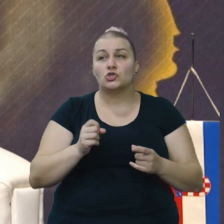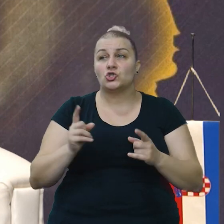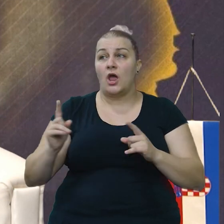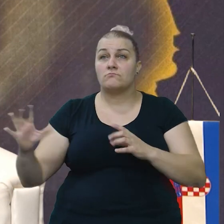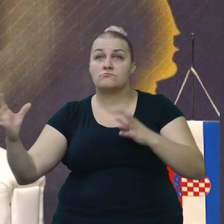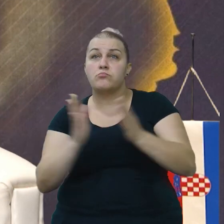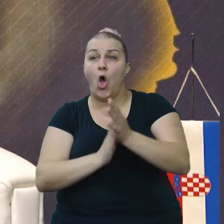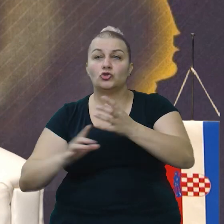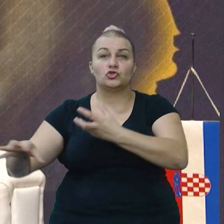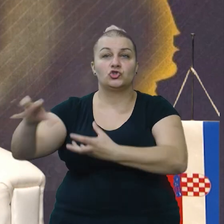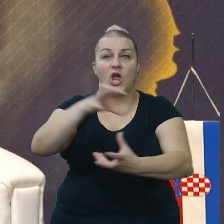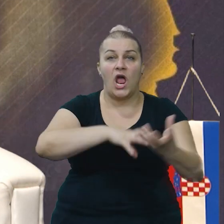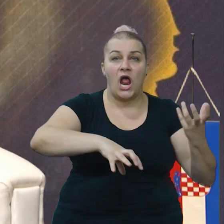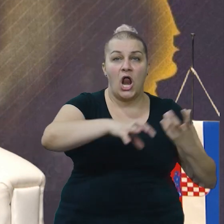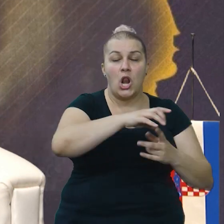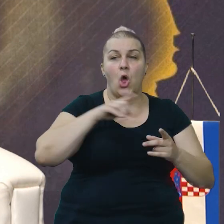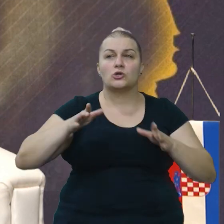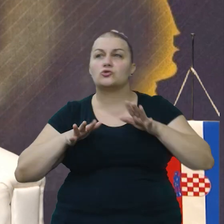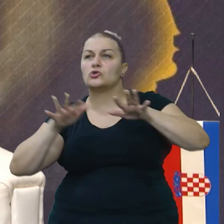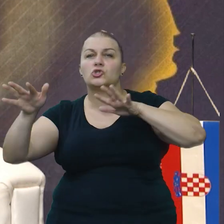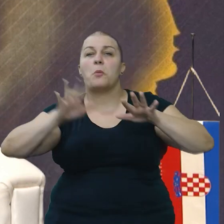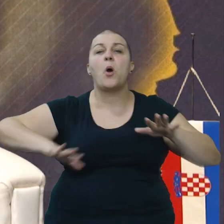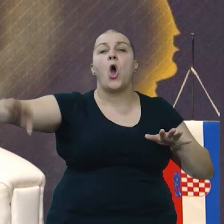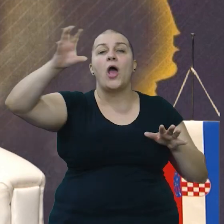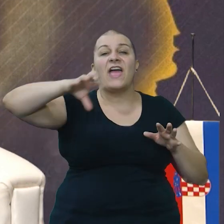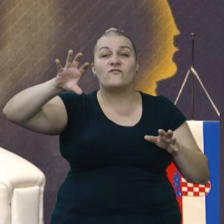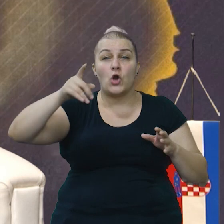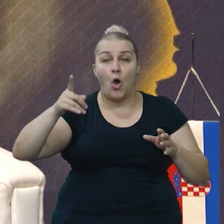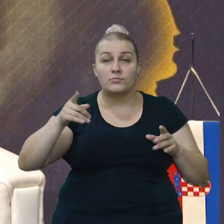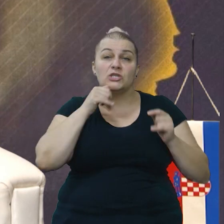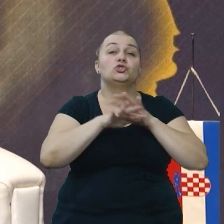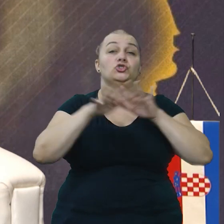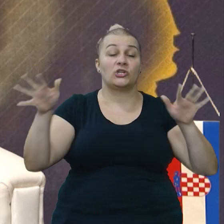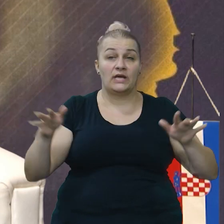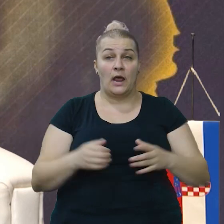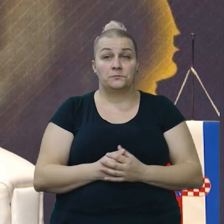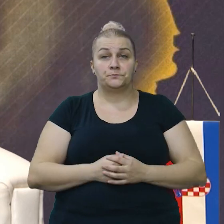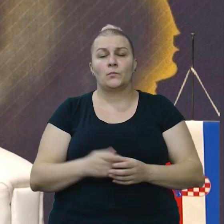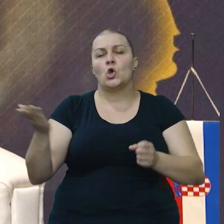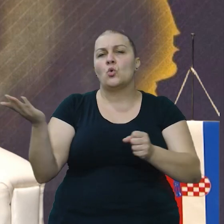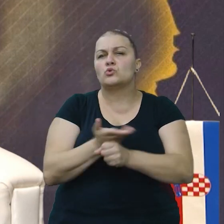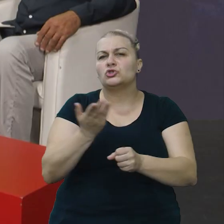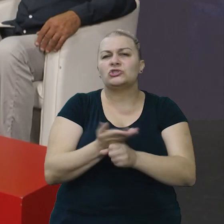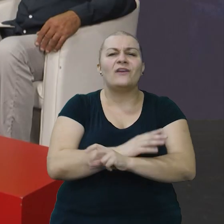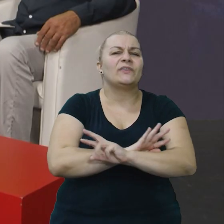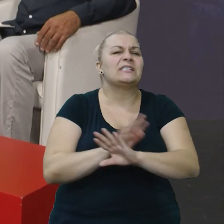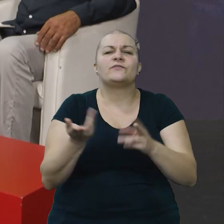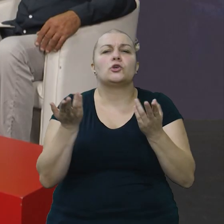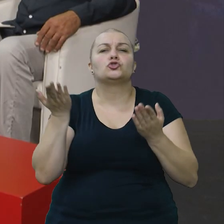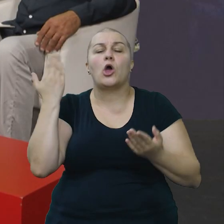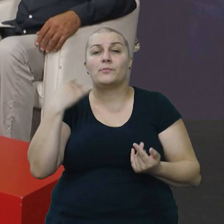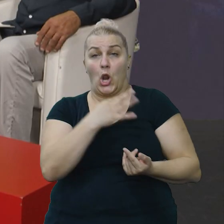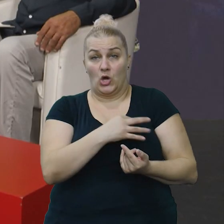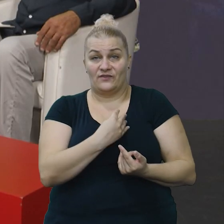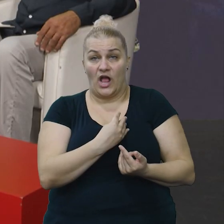osjetile. One su harale po cilu Evropi i šire. Uništavali su sve što je Hrvatsko,